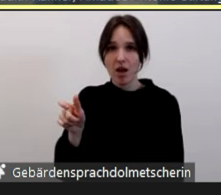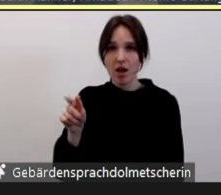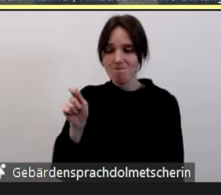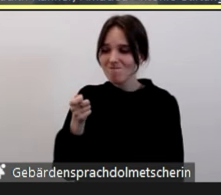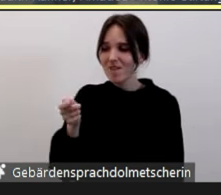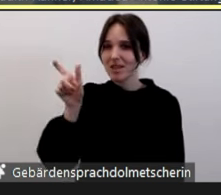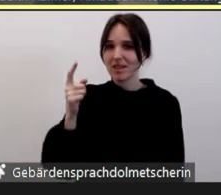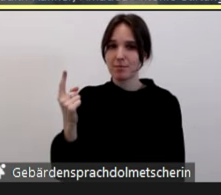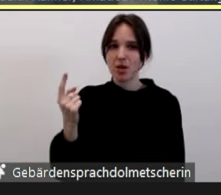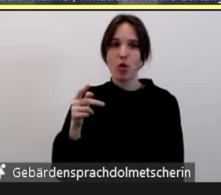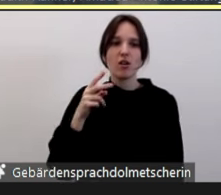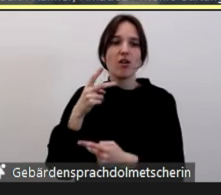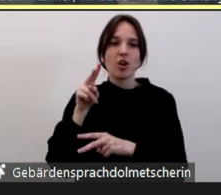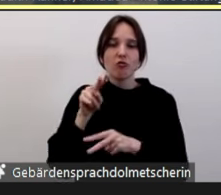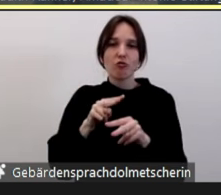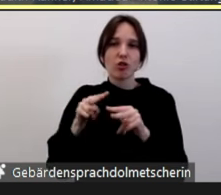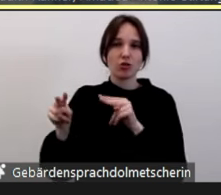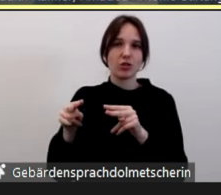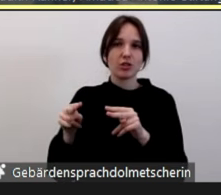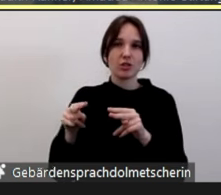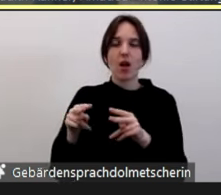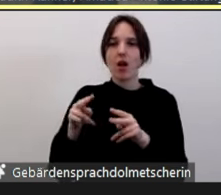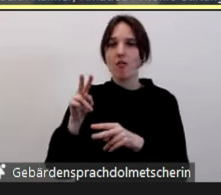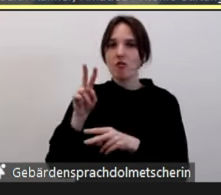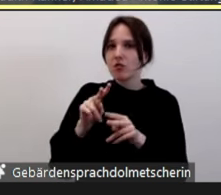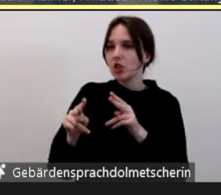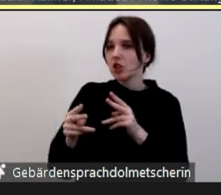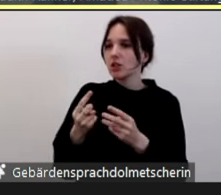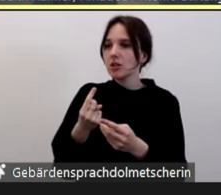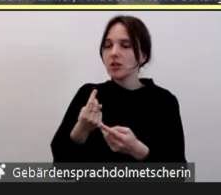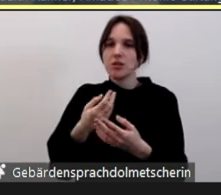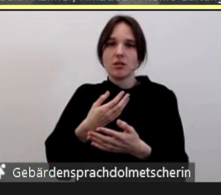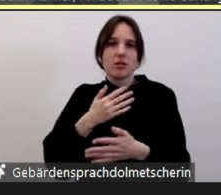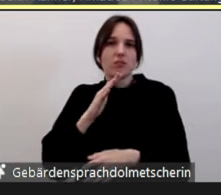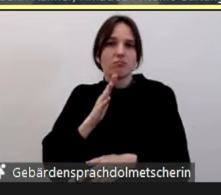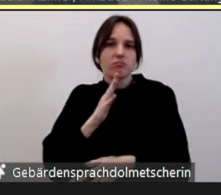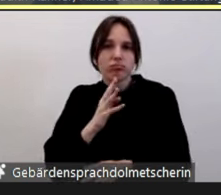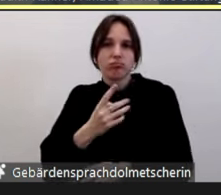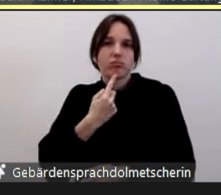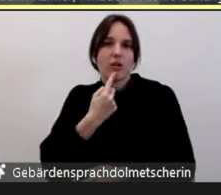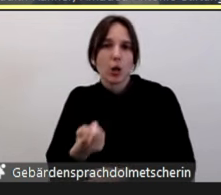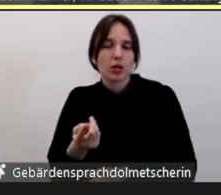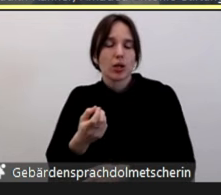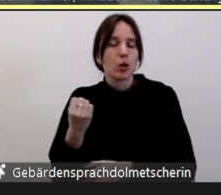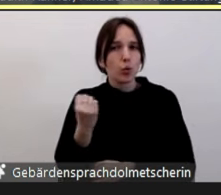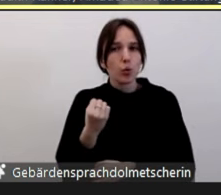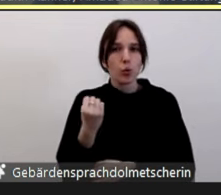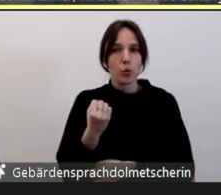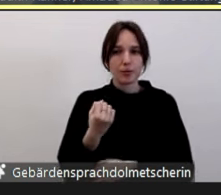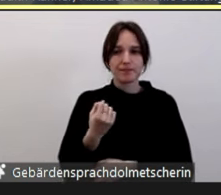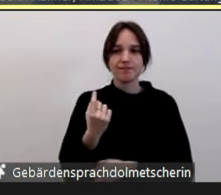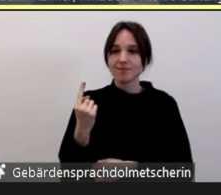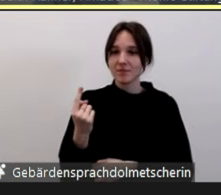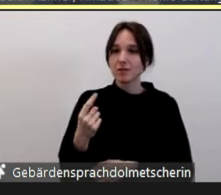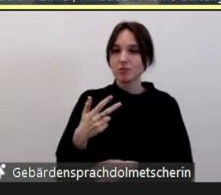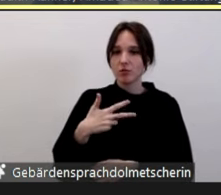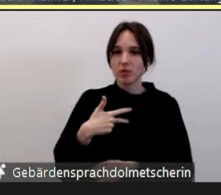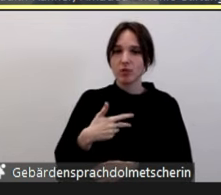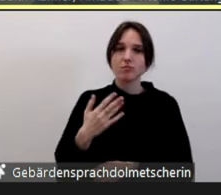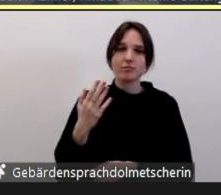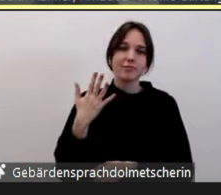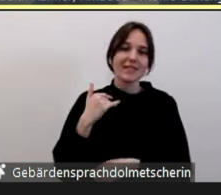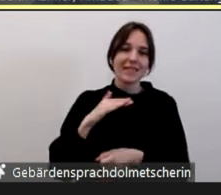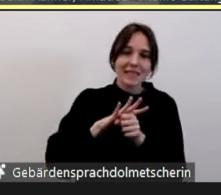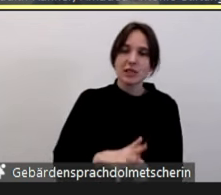ansonsten noch geäußert hat, wie er sich bei Vernehmung geäußert hat, wie er sich in der Gerichtsverhandlung geäußert hat, ist einfach die rechtsextreme, sexistische